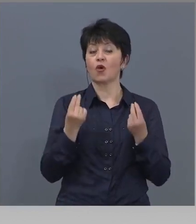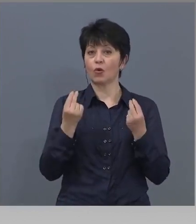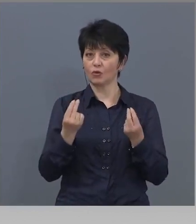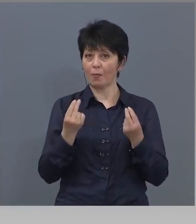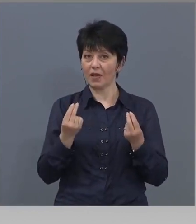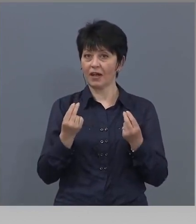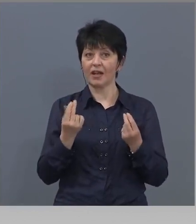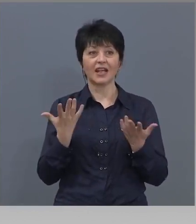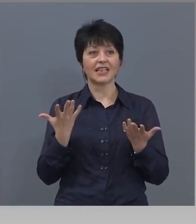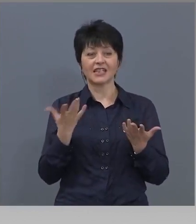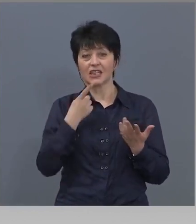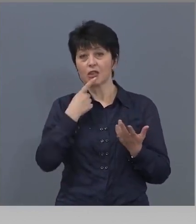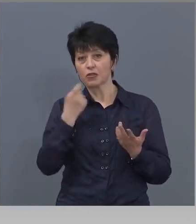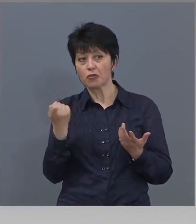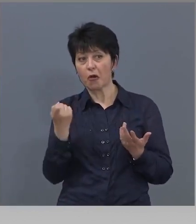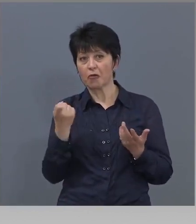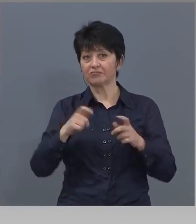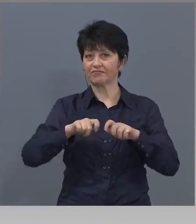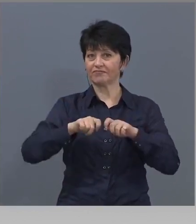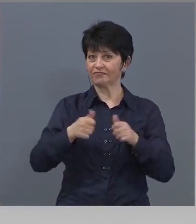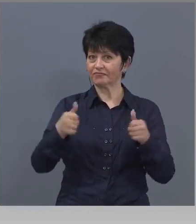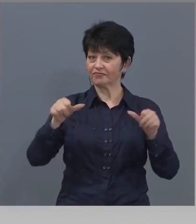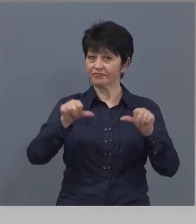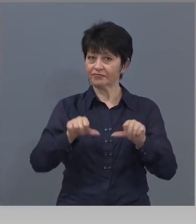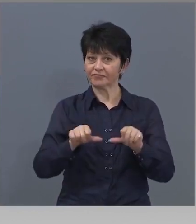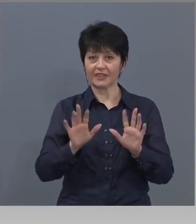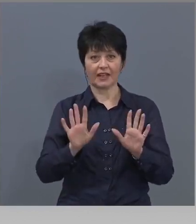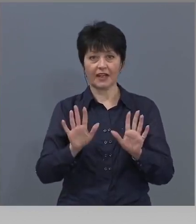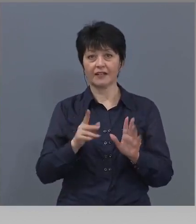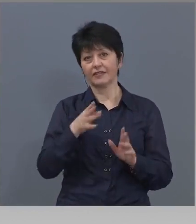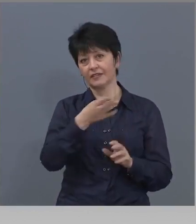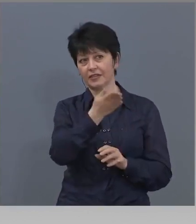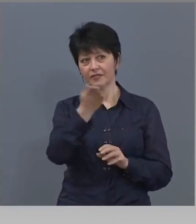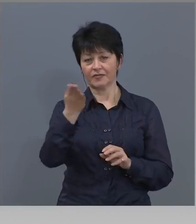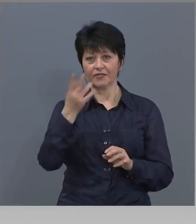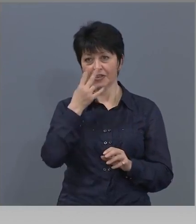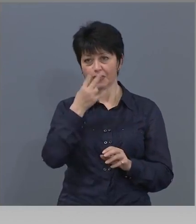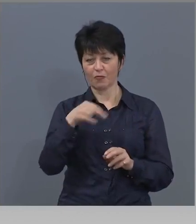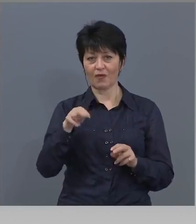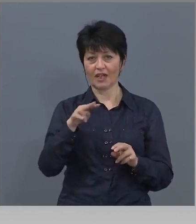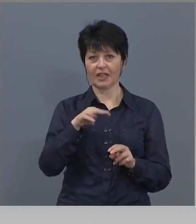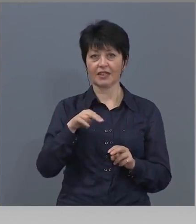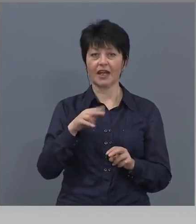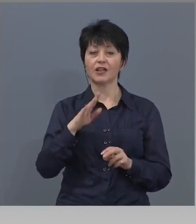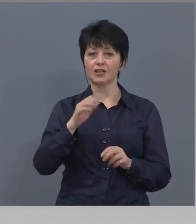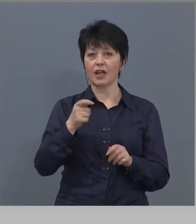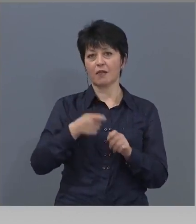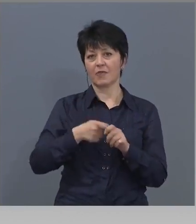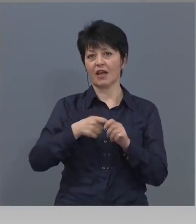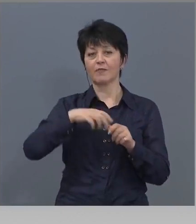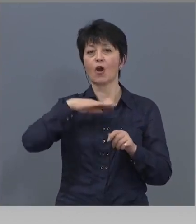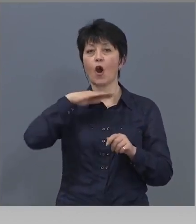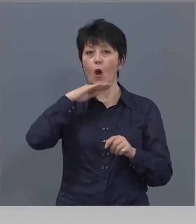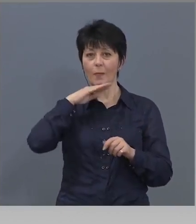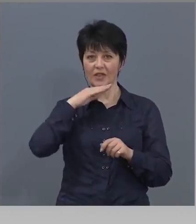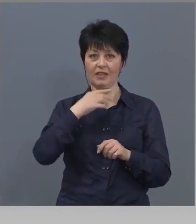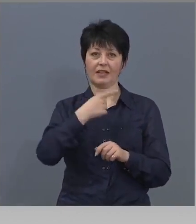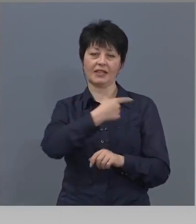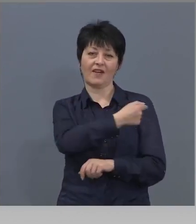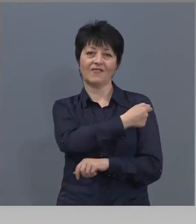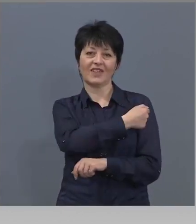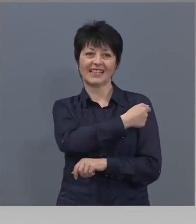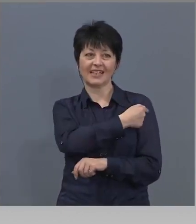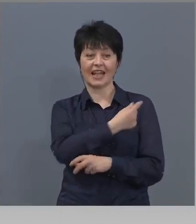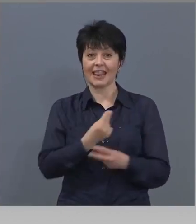Защо и как е разбит? Оставам на журналистите да се занимават. Ще опитаме, както имаме най-добрата вакцина в света за